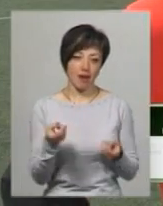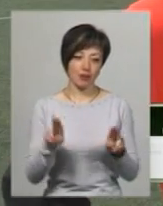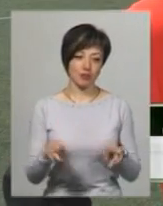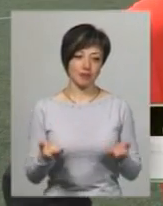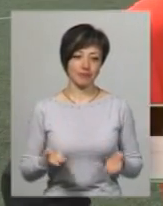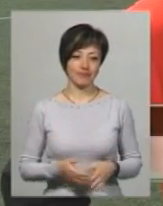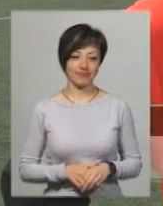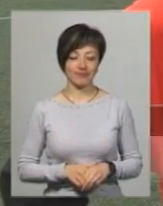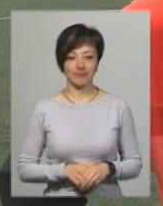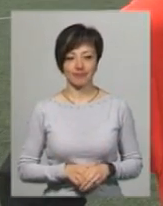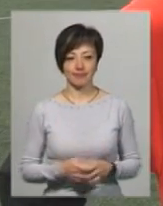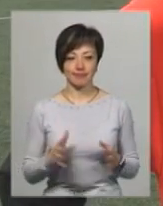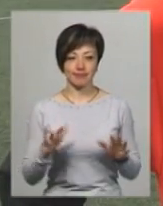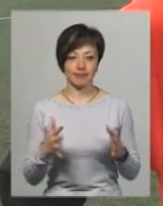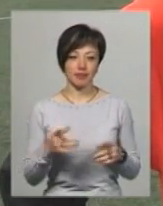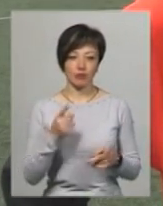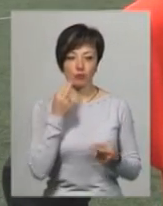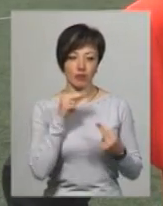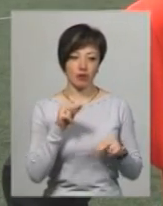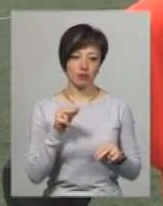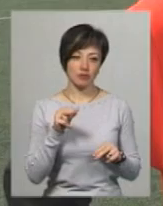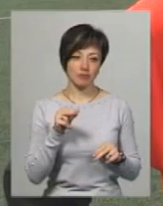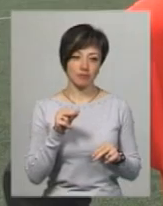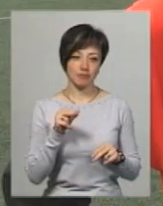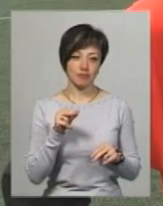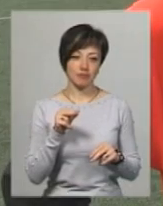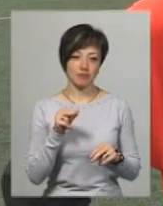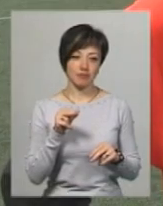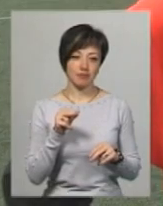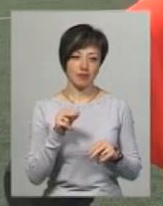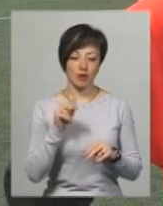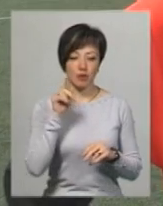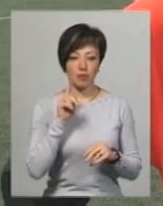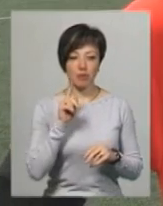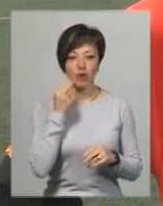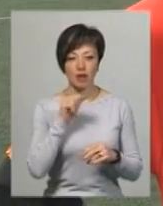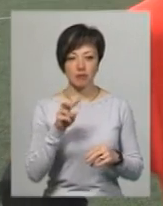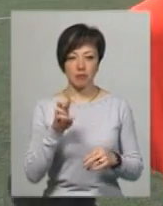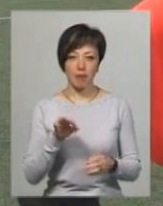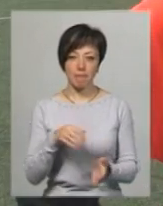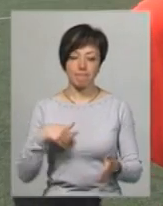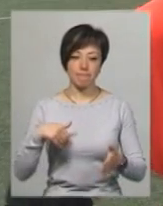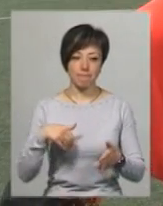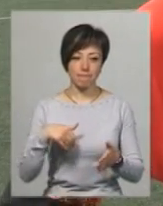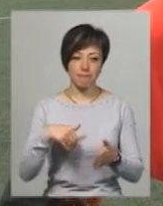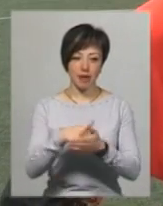якось так, щоб покращу передачу точні.